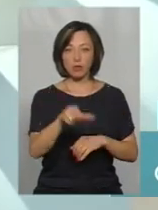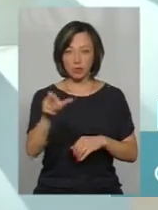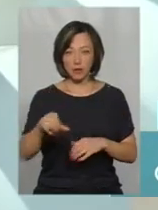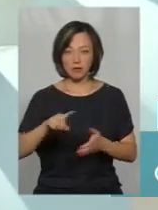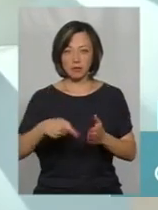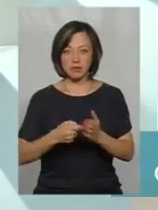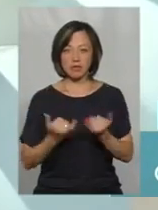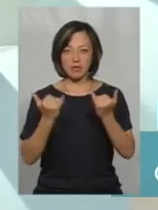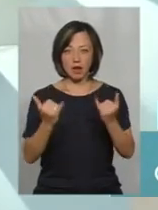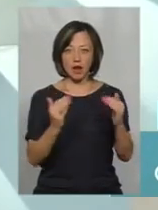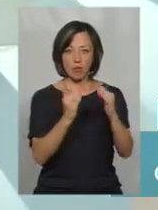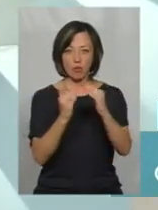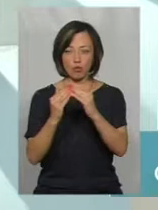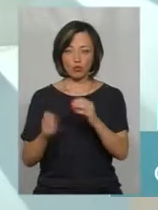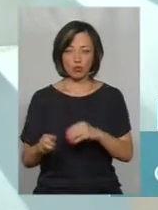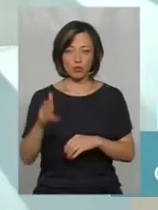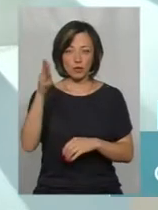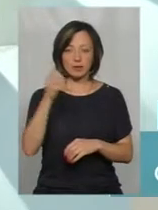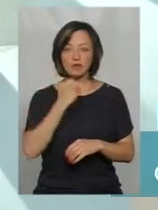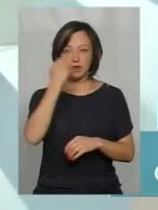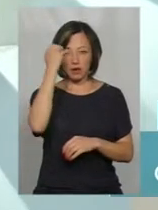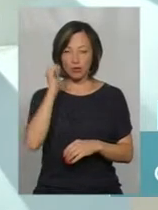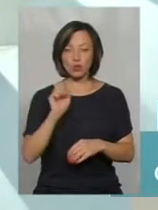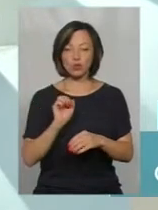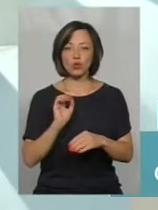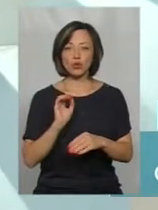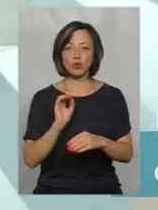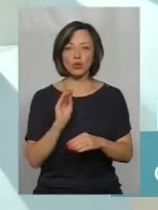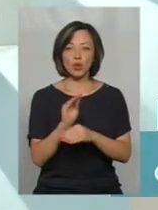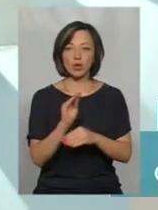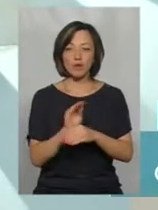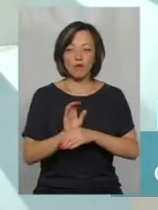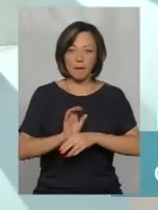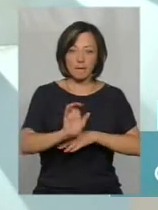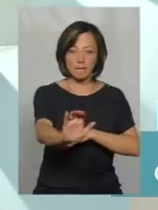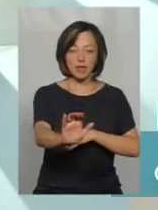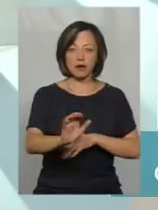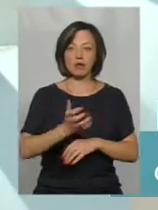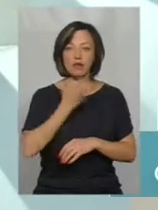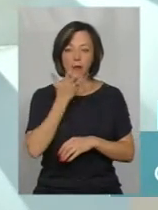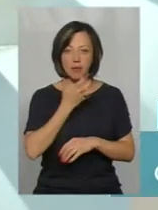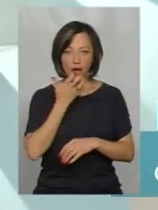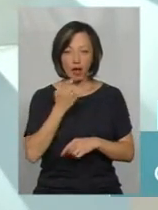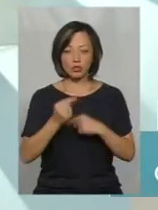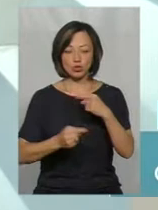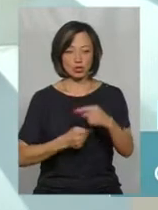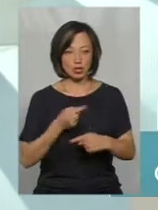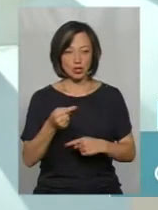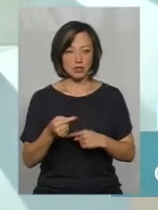відбувалася завдяки додатковому перекачуванню тепла через